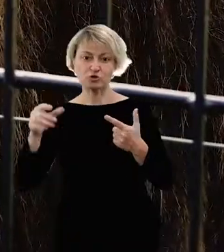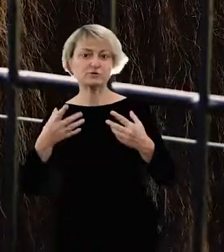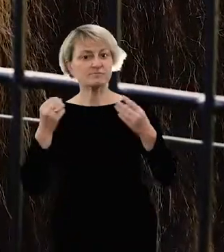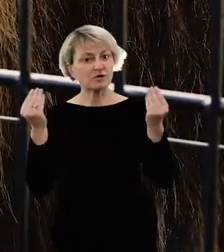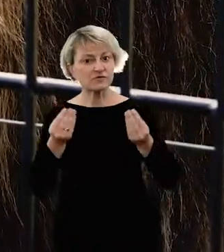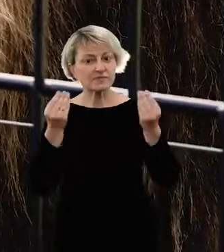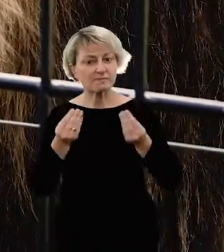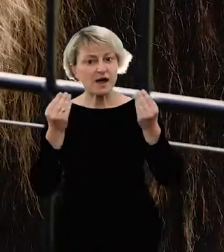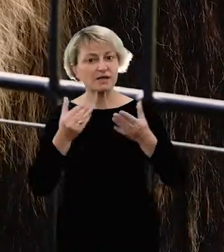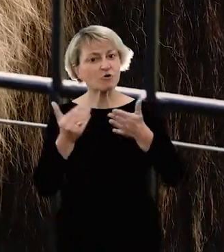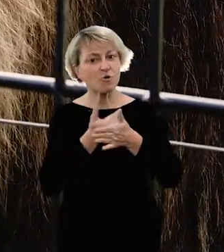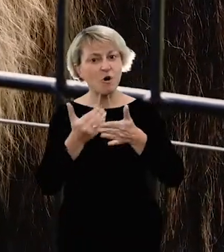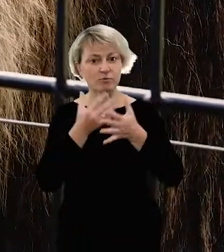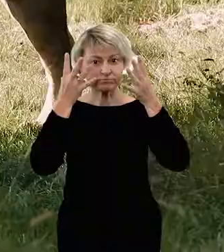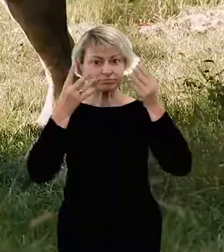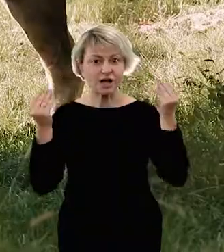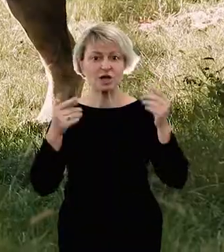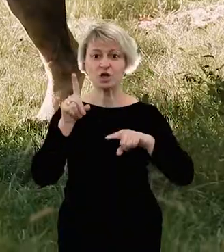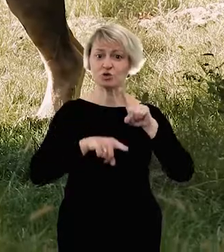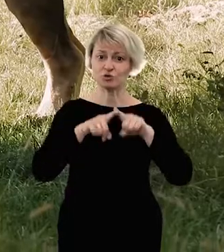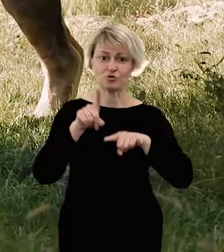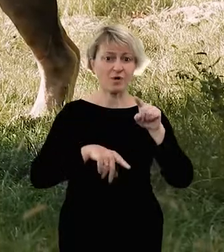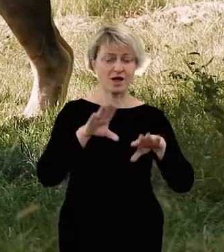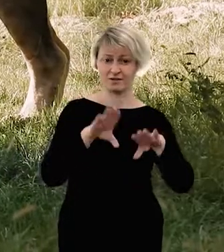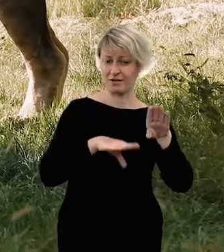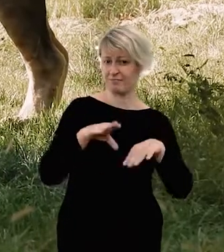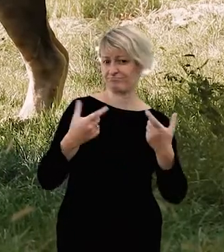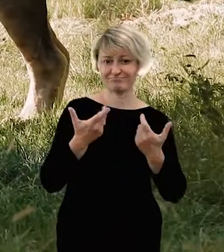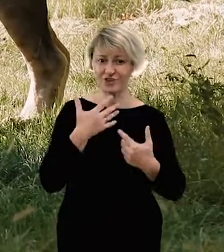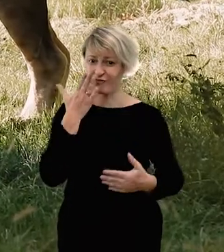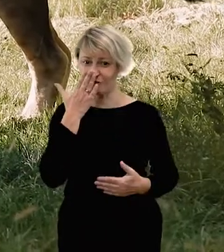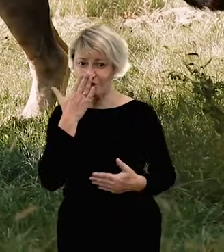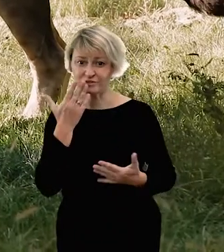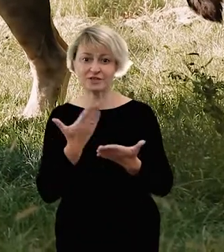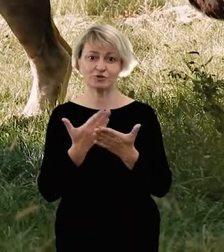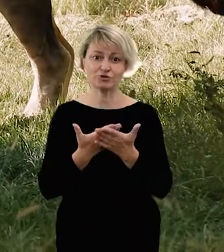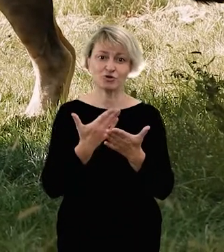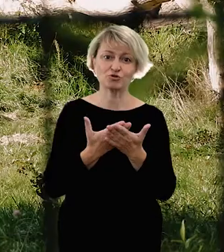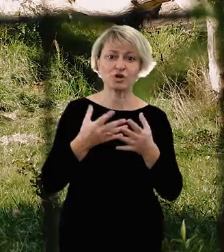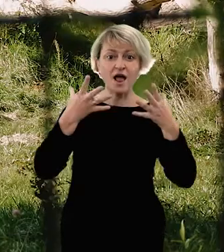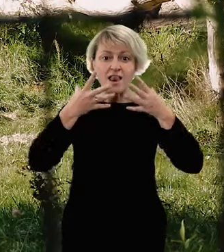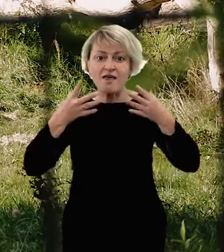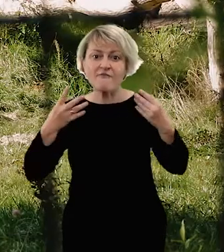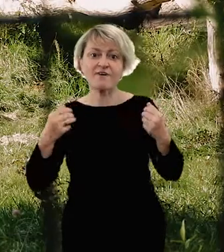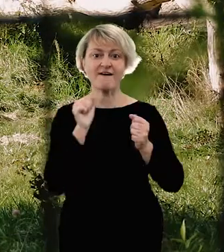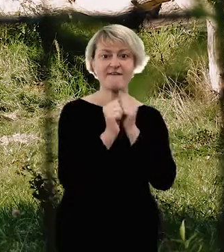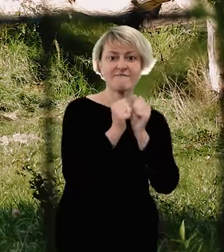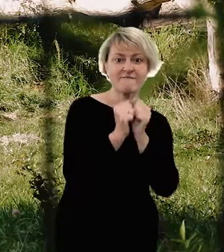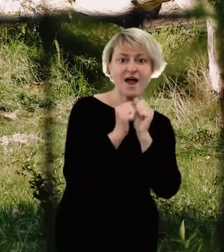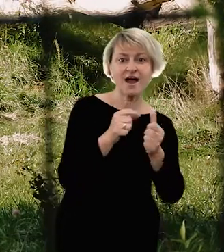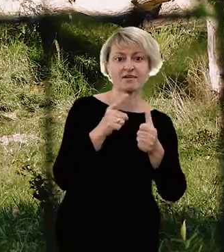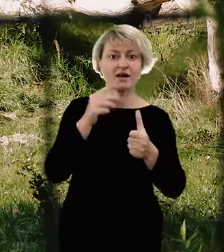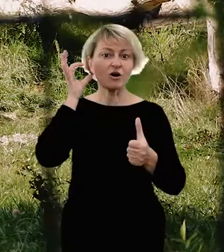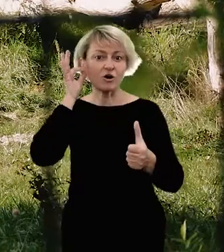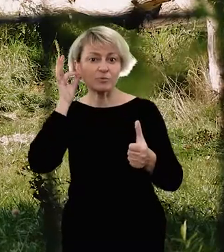modelami. Ale w naturze nie zawsze tak to wygląda, bo przecież lwy walczą zarówno o samice, jak i o swoje